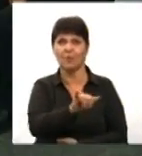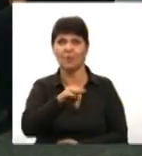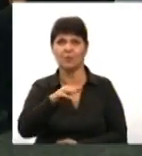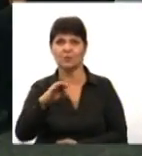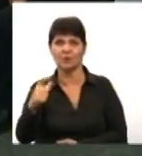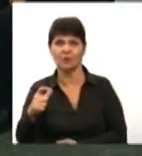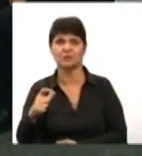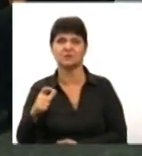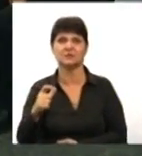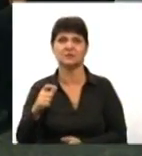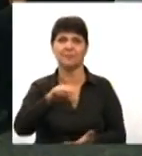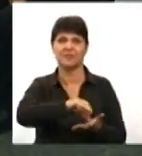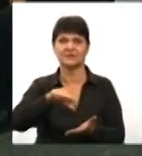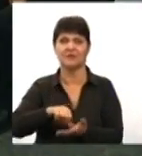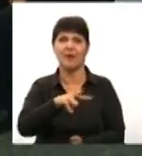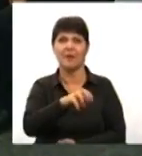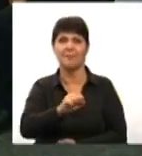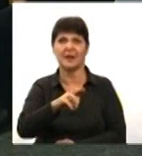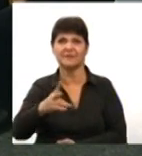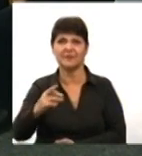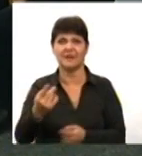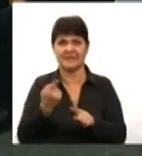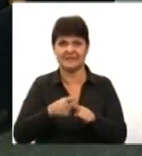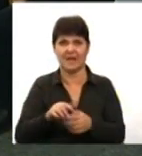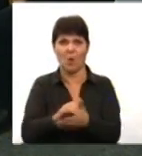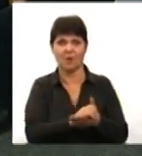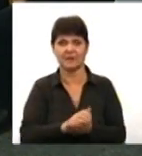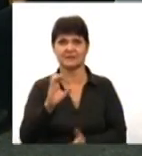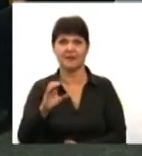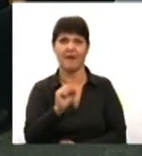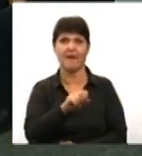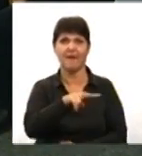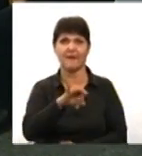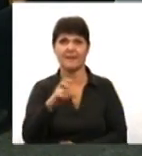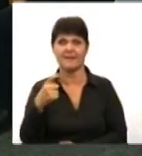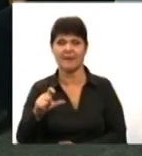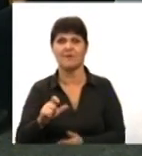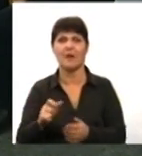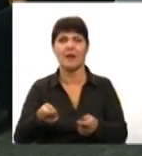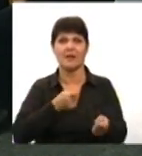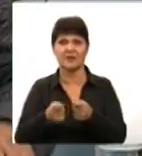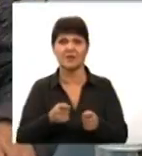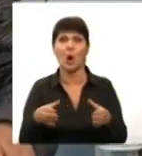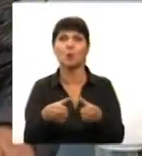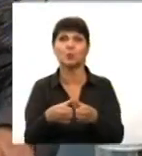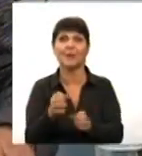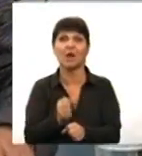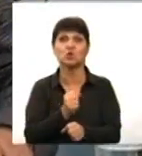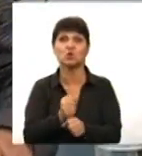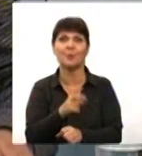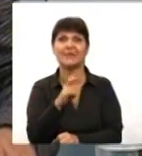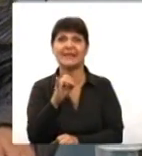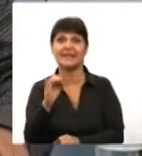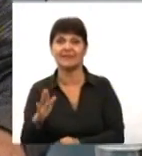Матвєєва, представниця цієї організації, та Сергій Агеєв, керівник групи розробників, розробників, які